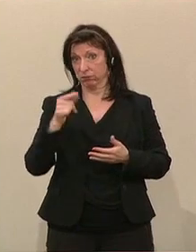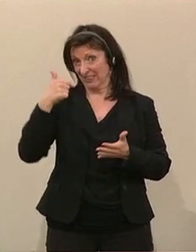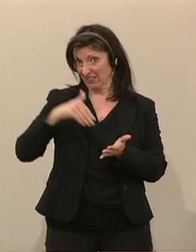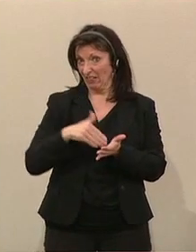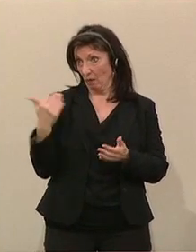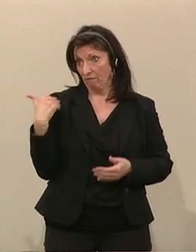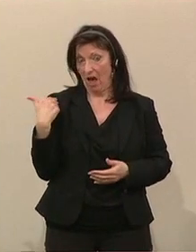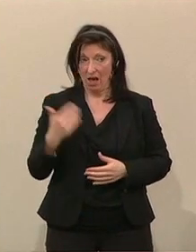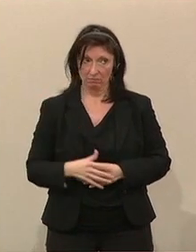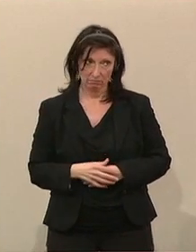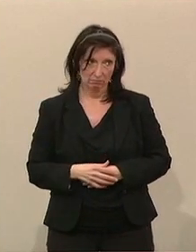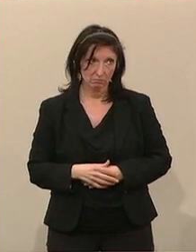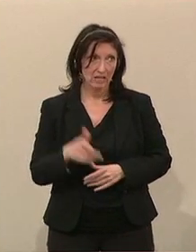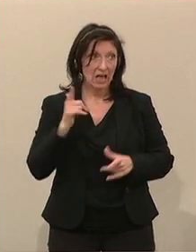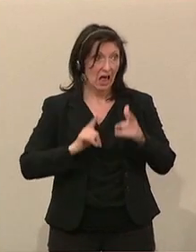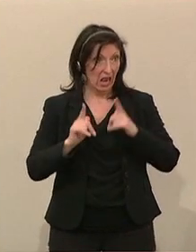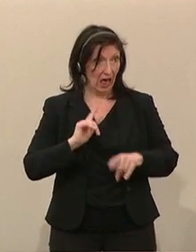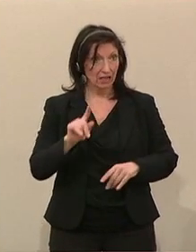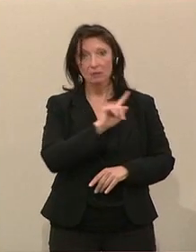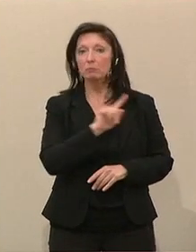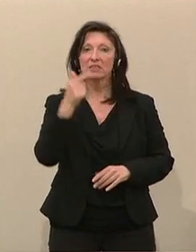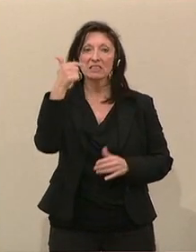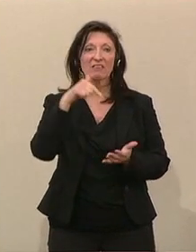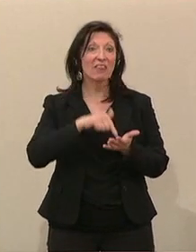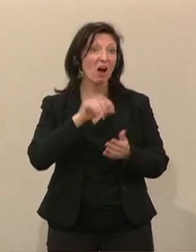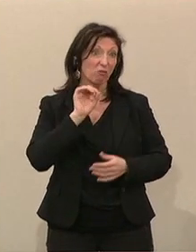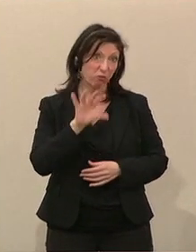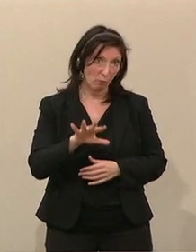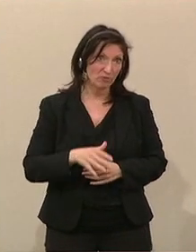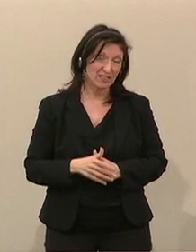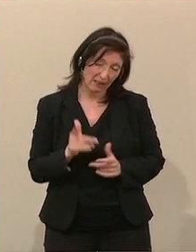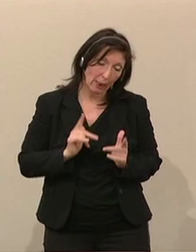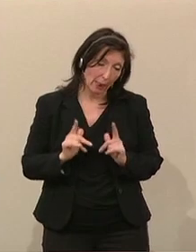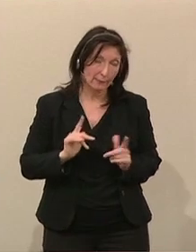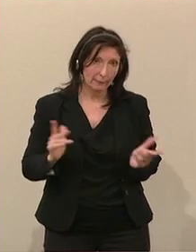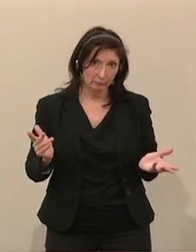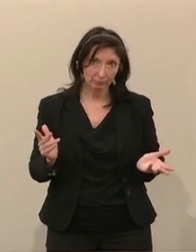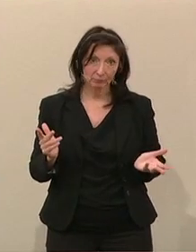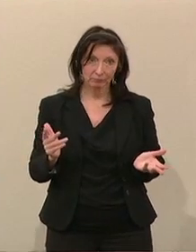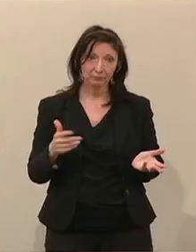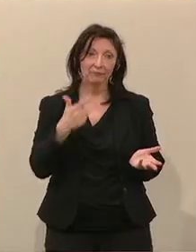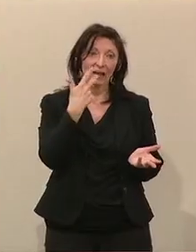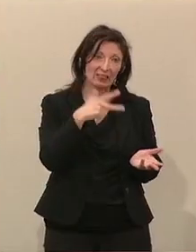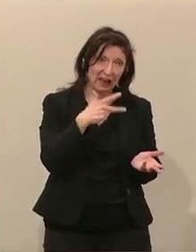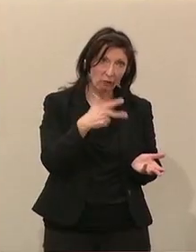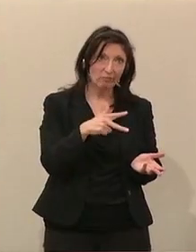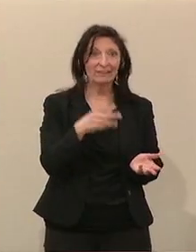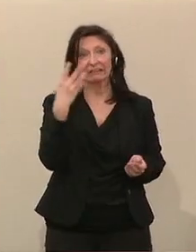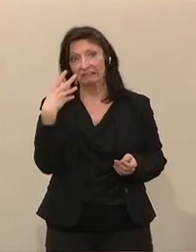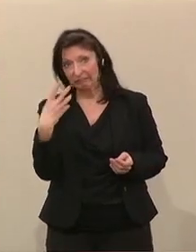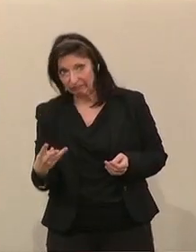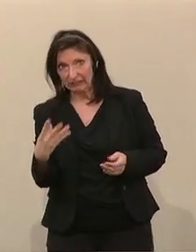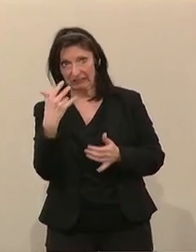Bedauerlicherweise hatten wir bis 2015 dann die 33 und 40 Jahre